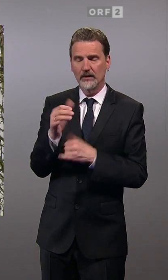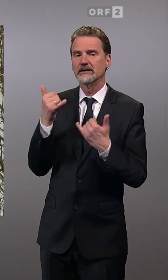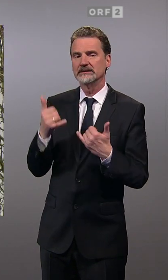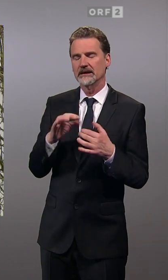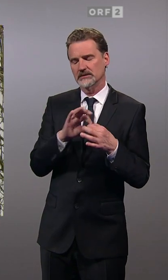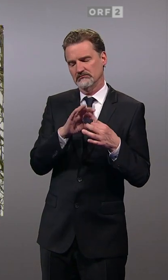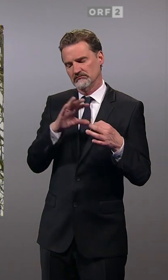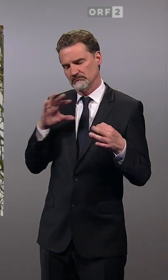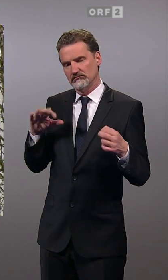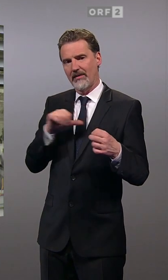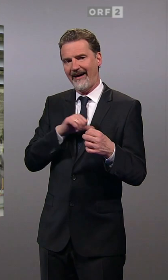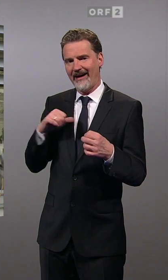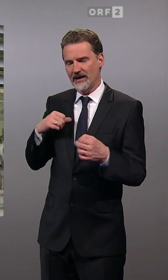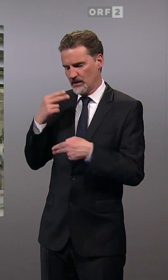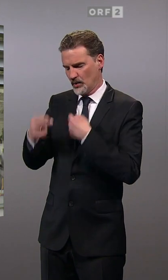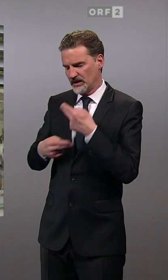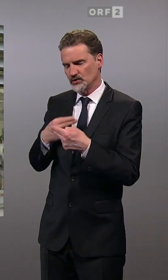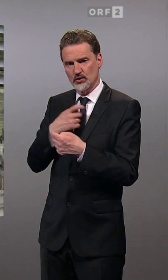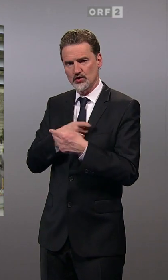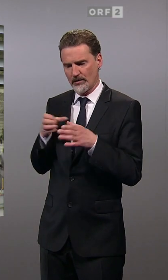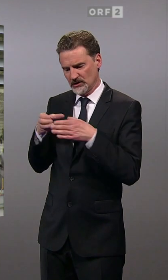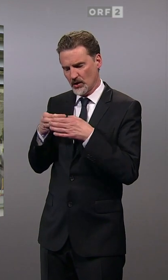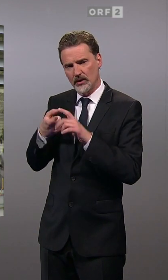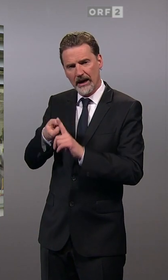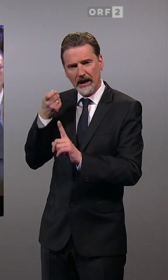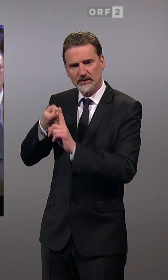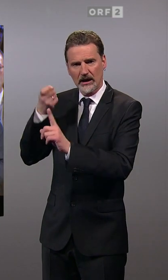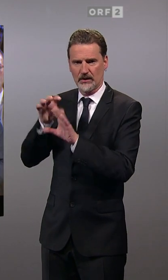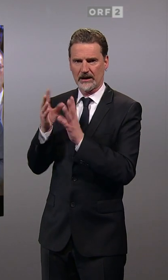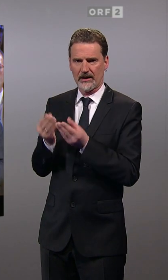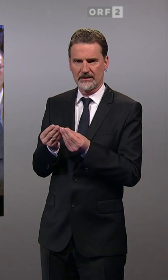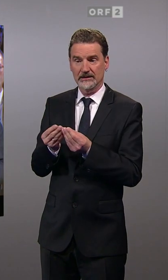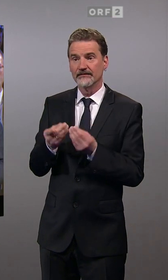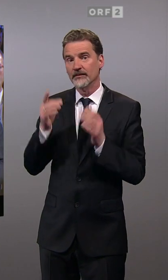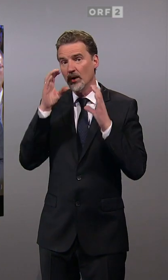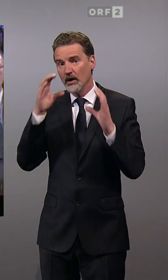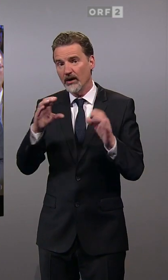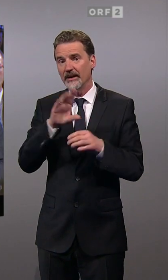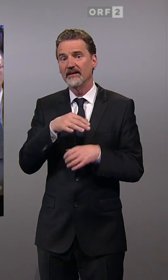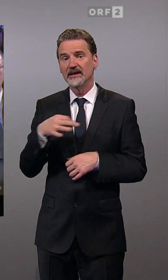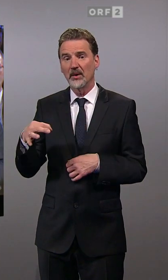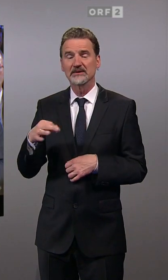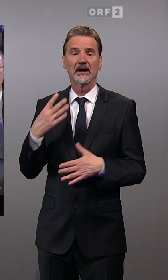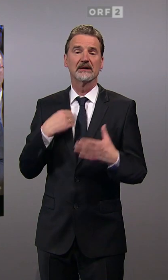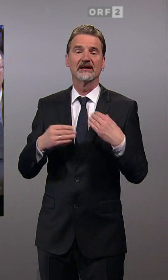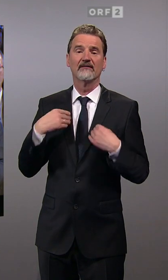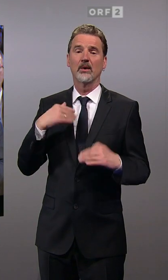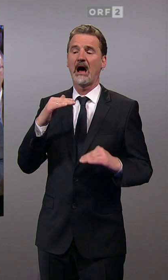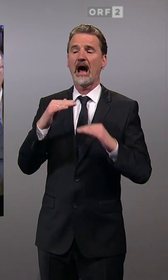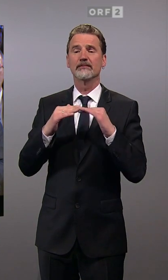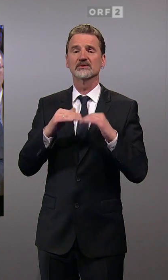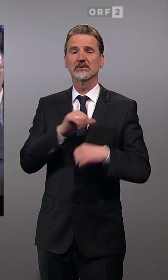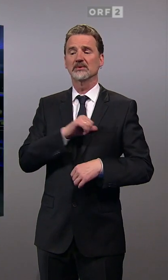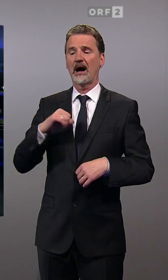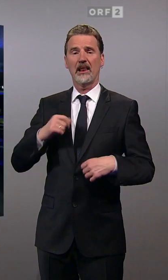Evaluierungskommission im ORF untersucht. Die ÖVP ist es in Niederösterreich gewohnt, absolut und damit allein zu regieren.